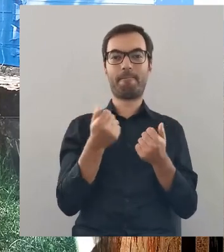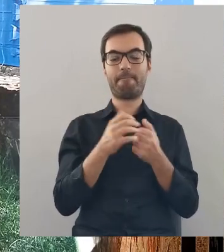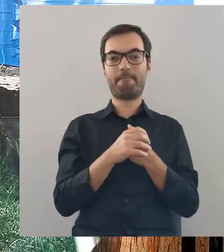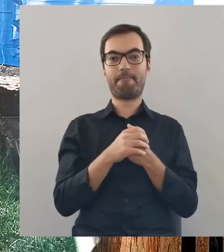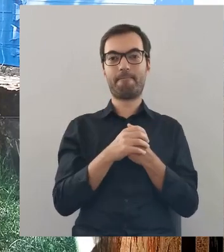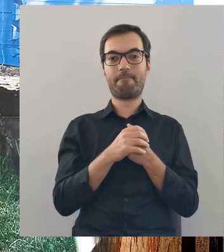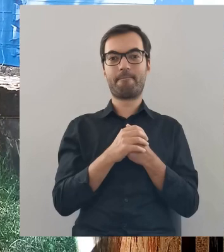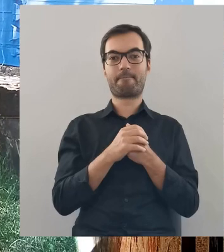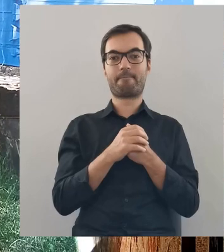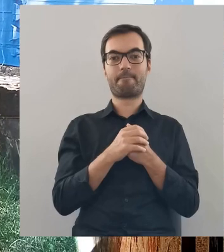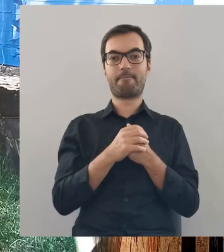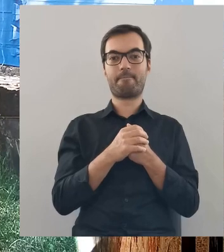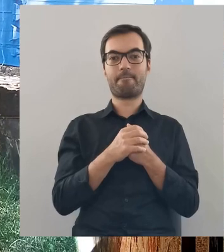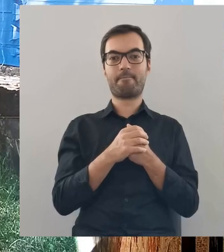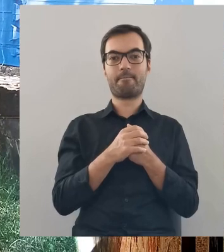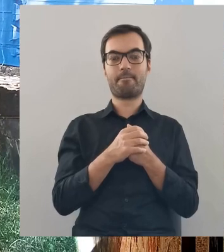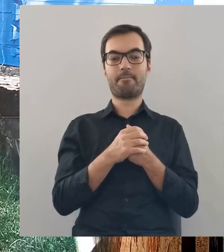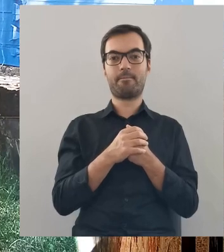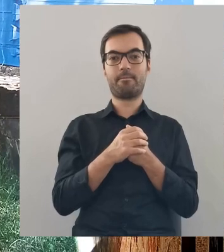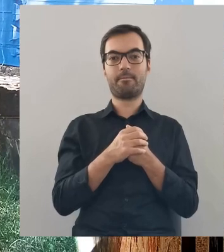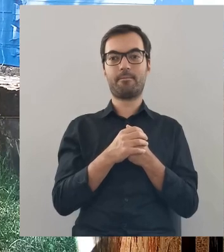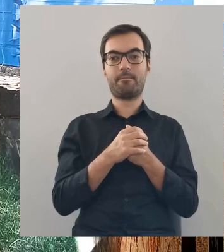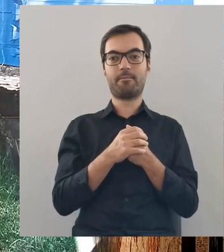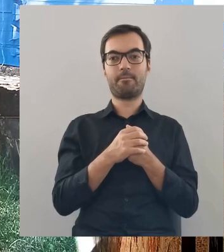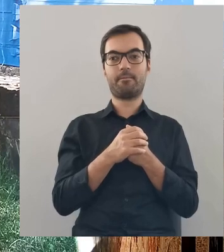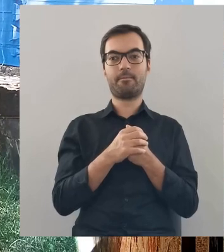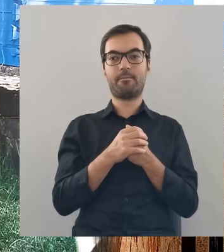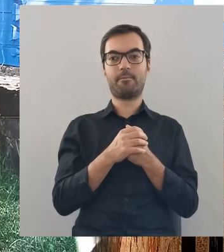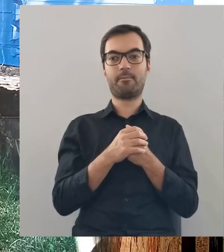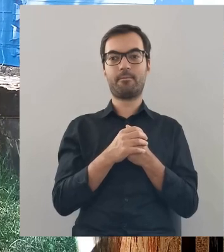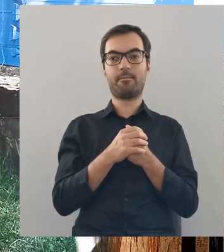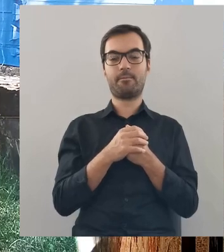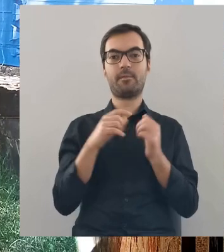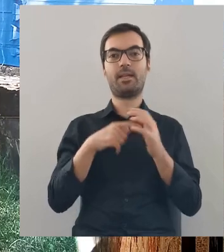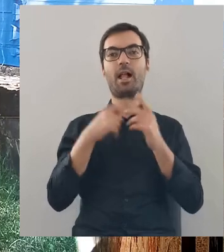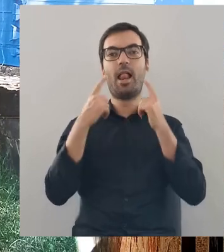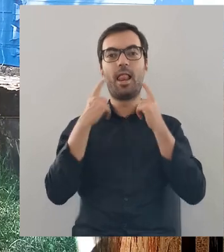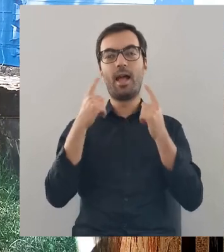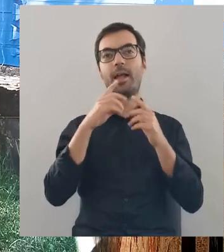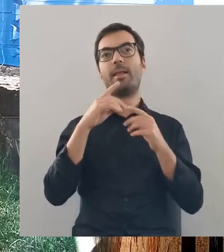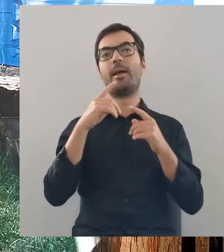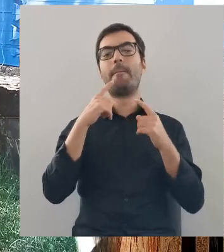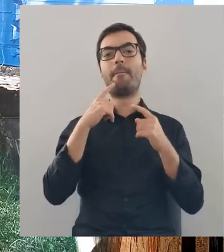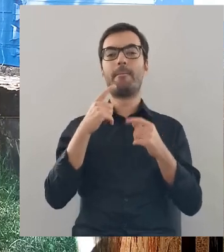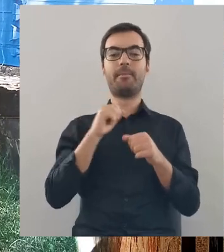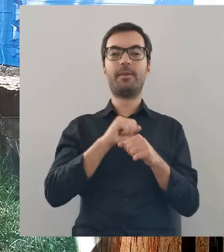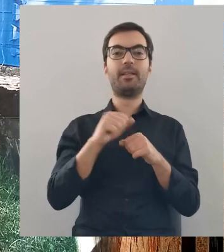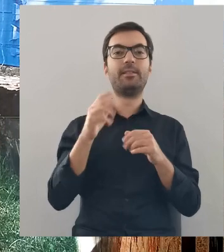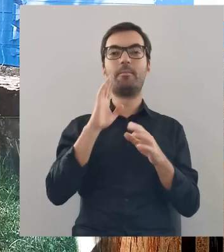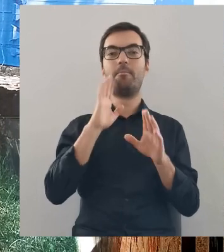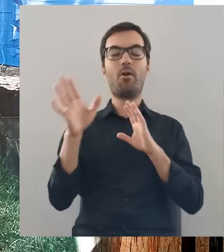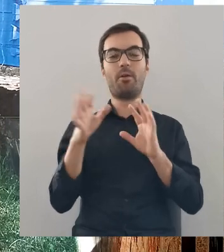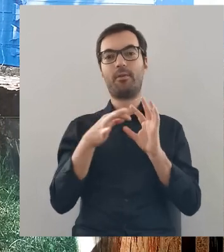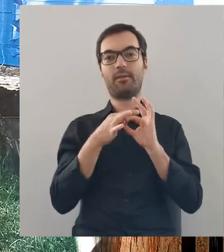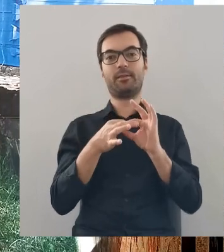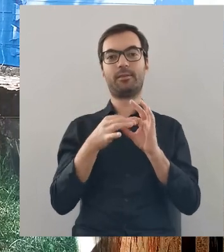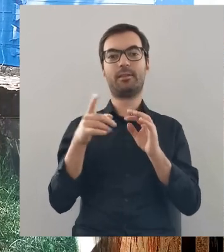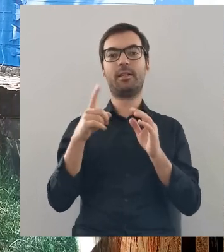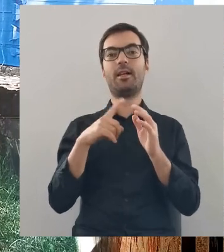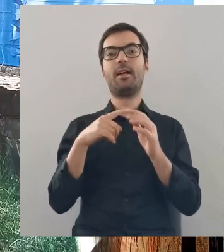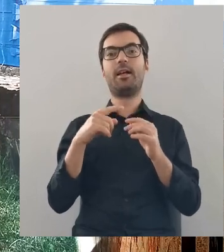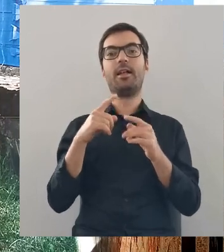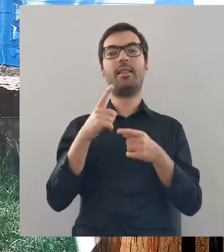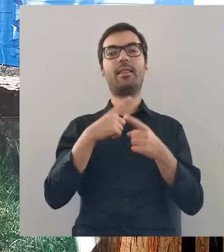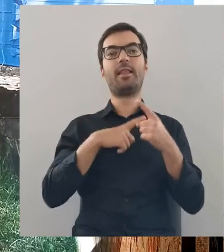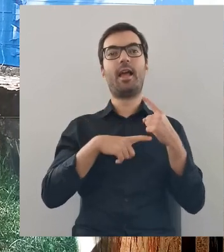tutaj odbicie tego mitu i tej legendy późniejszej możemy znaleźć w